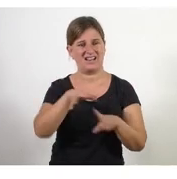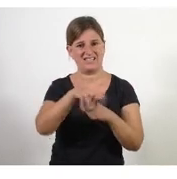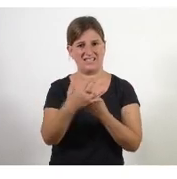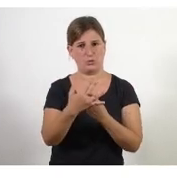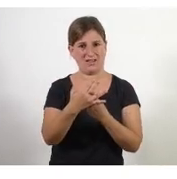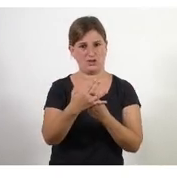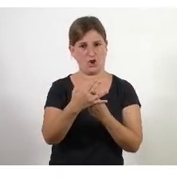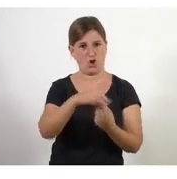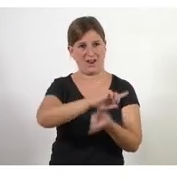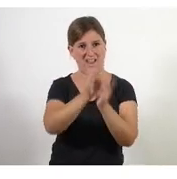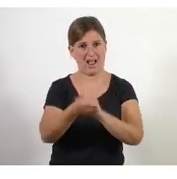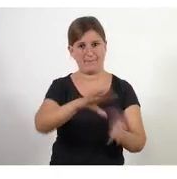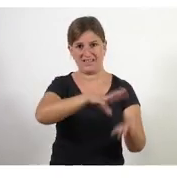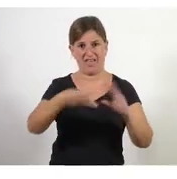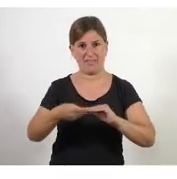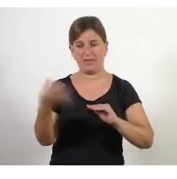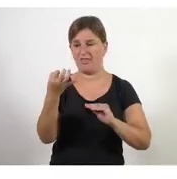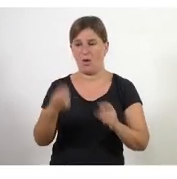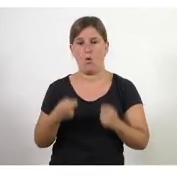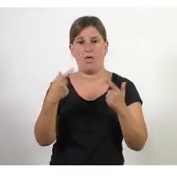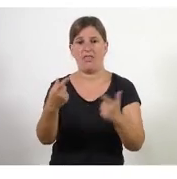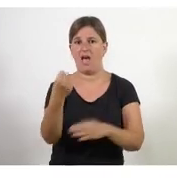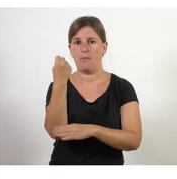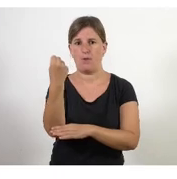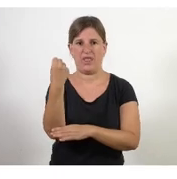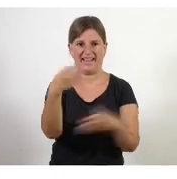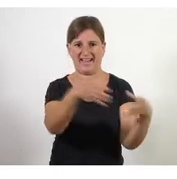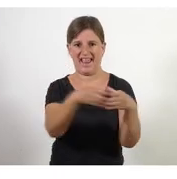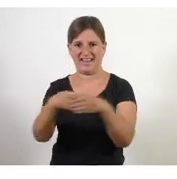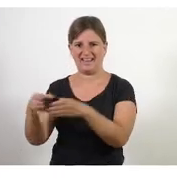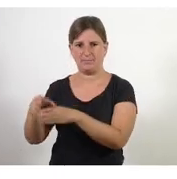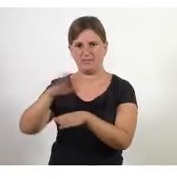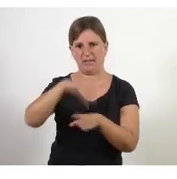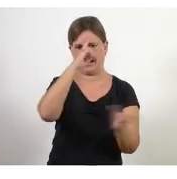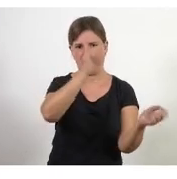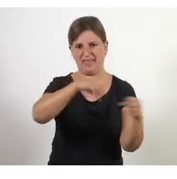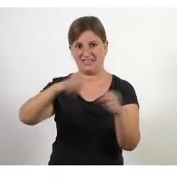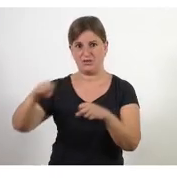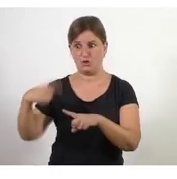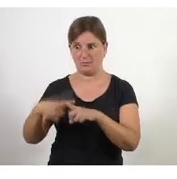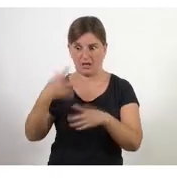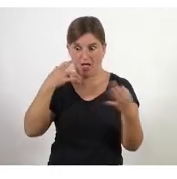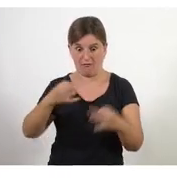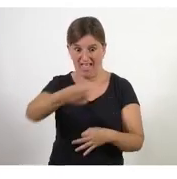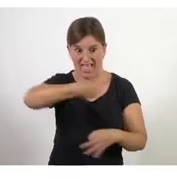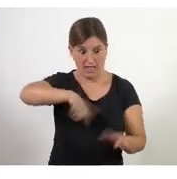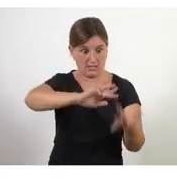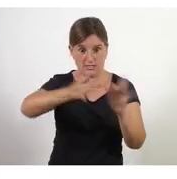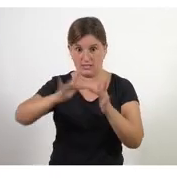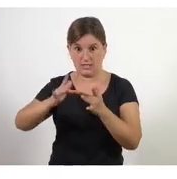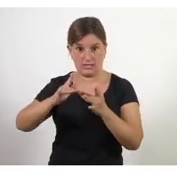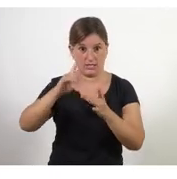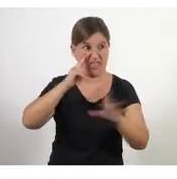implica deixar que els equips puguin prendre decisions perquè són els que estan allà estan a camp estan veient les coses